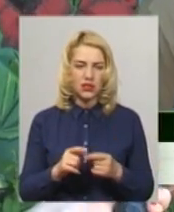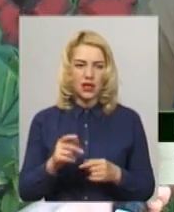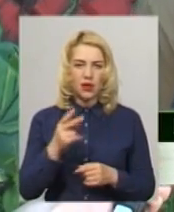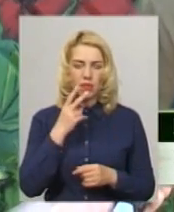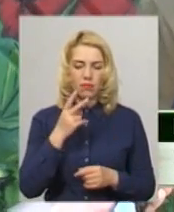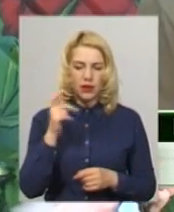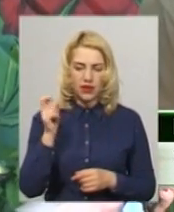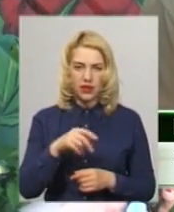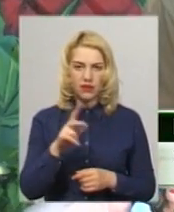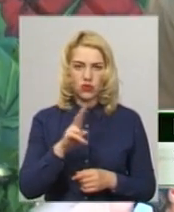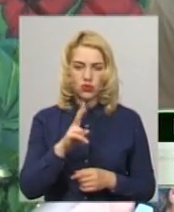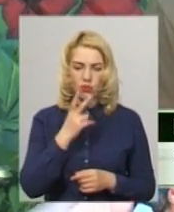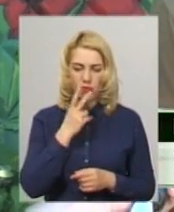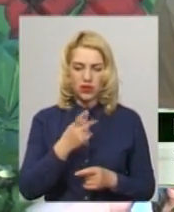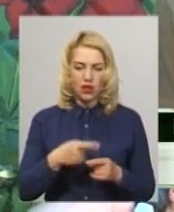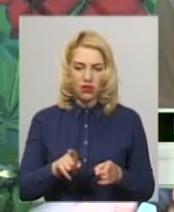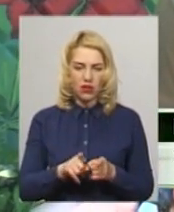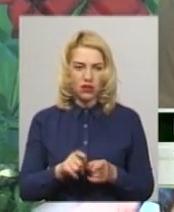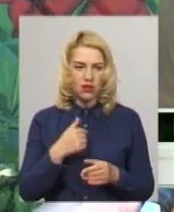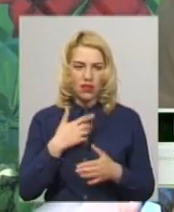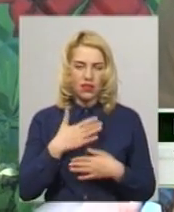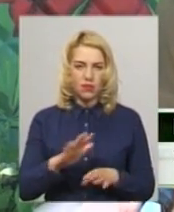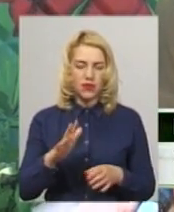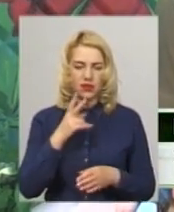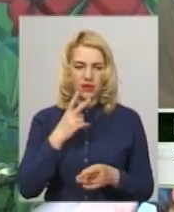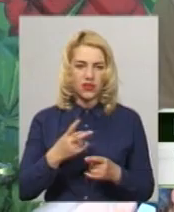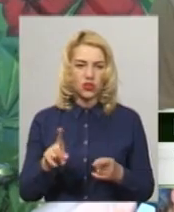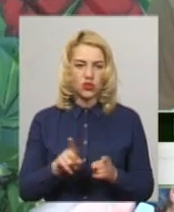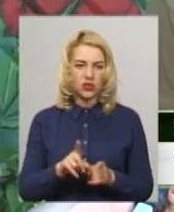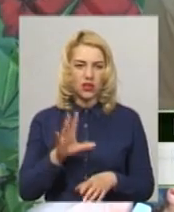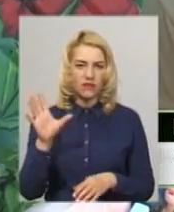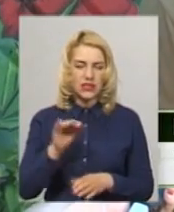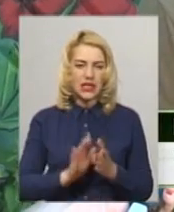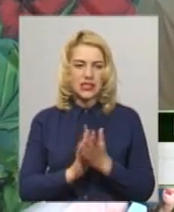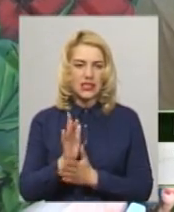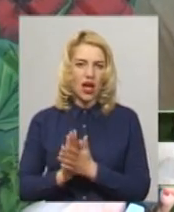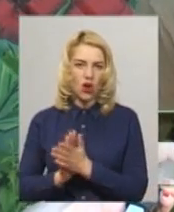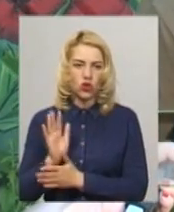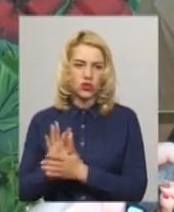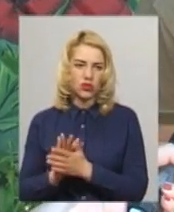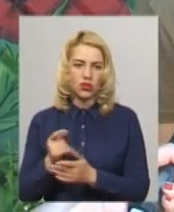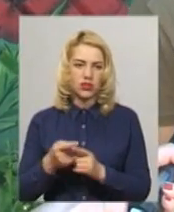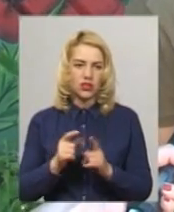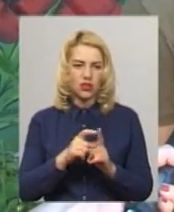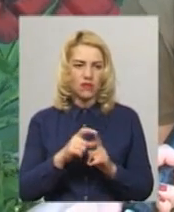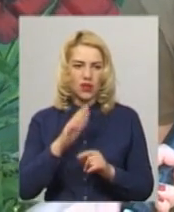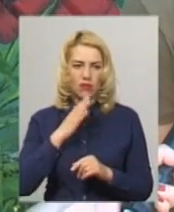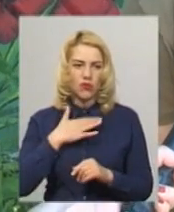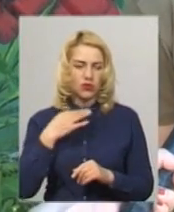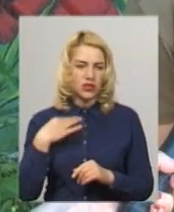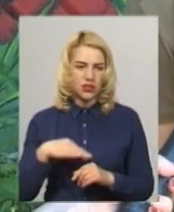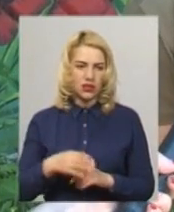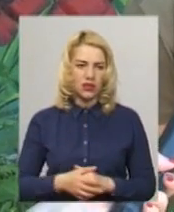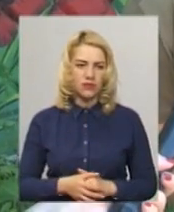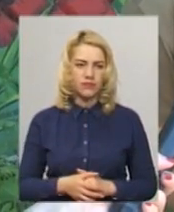побачити таку картину, дуже неприємно дивитися, що воно так, ну, все заросло, це слова мого сина, я нічого його не